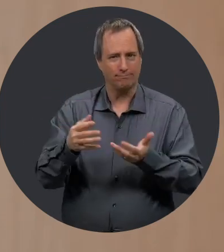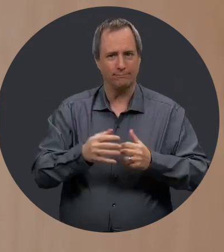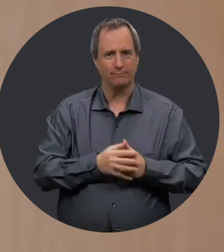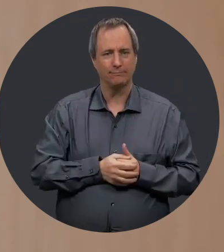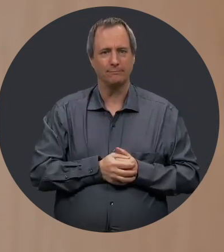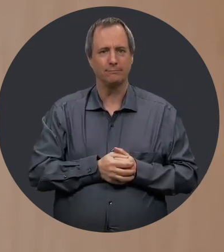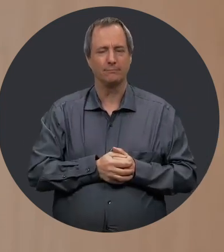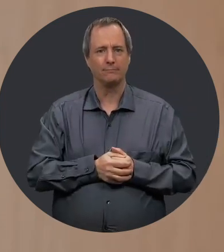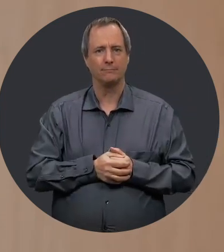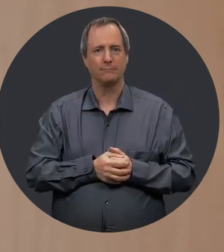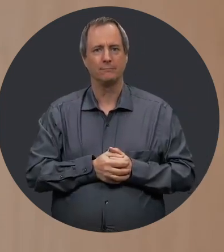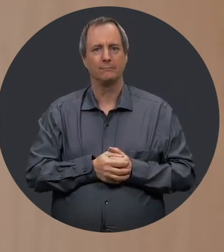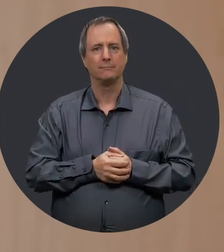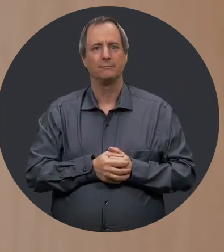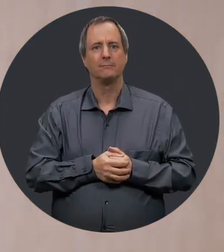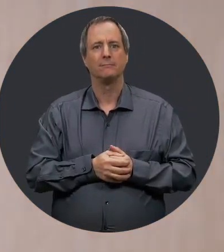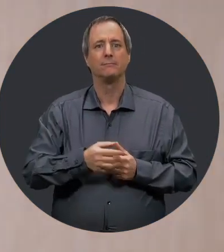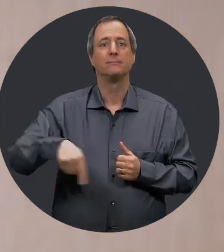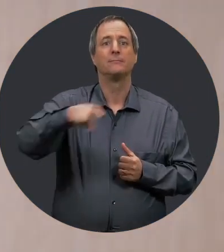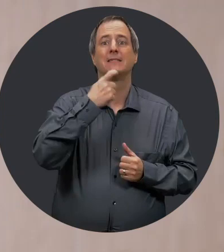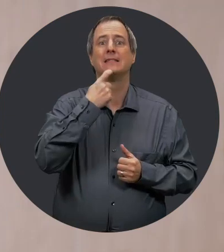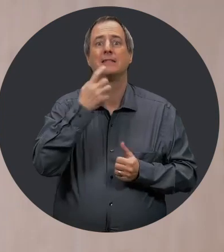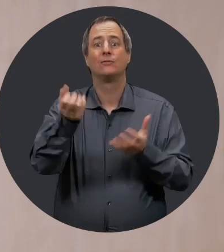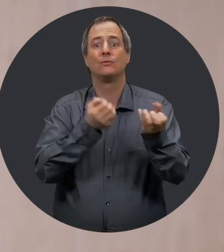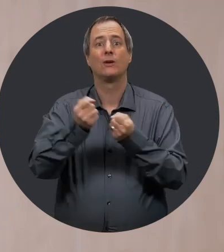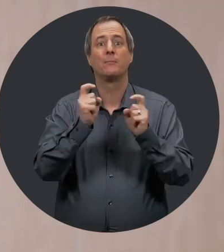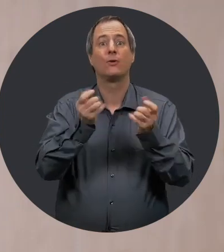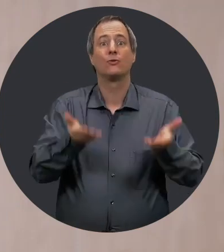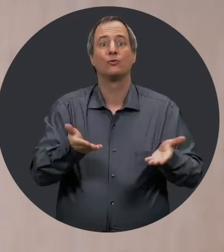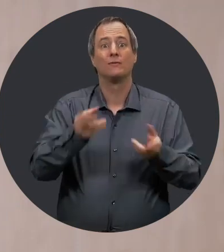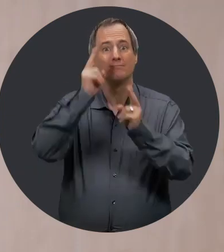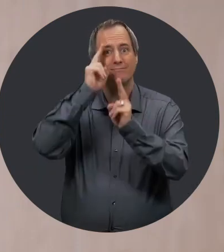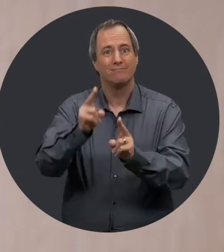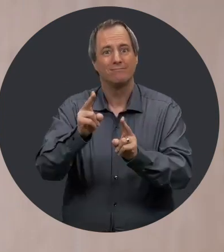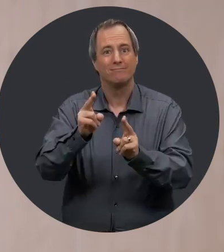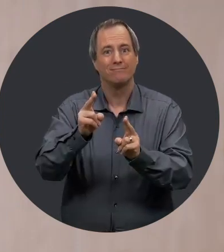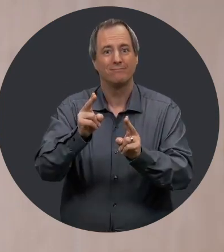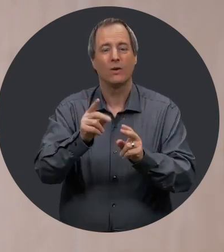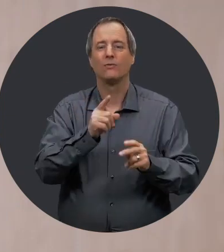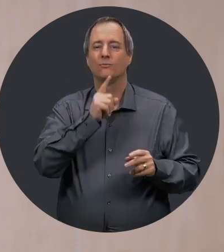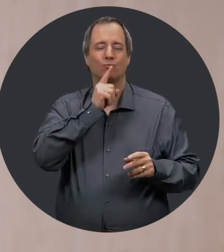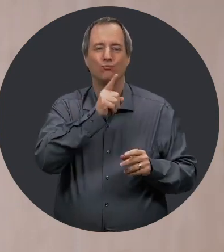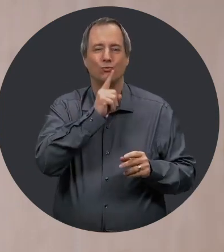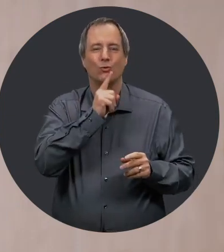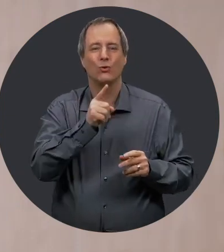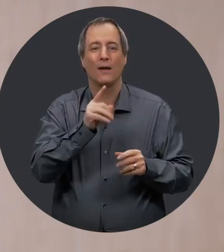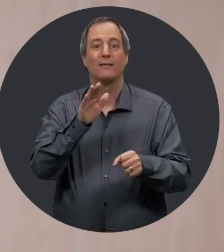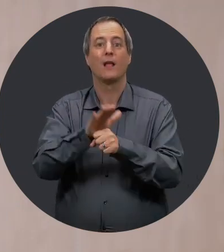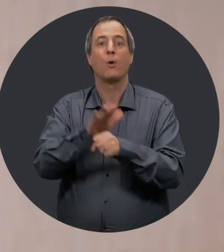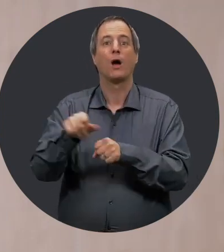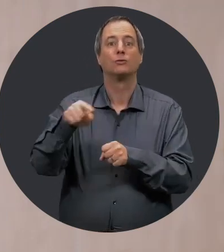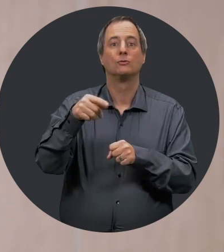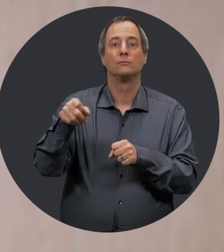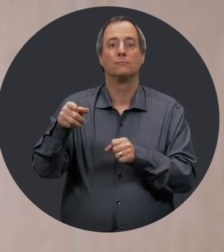handicapées et de leur famille. Vous qui recevez un prix reconnaissance aujourd'hui, soyez assurés que